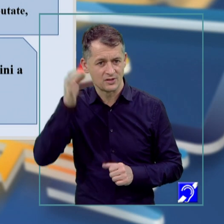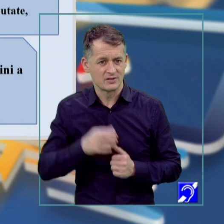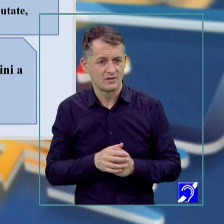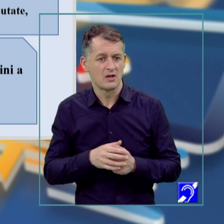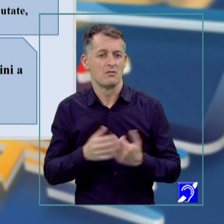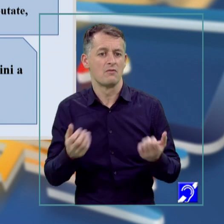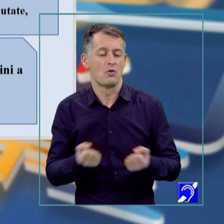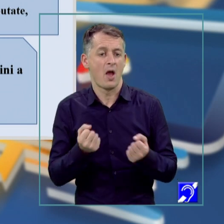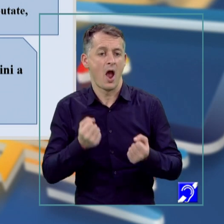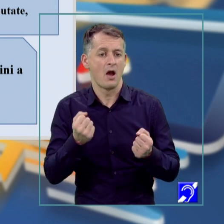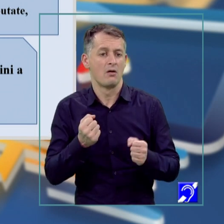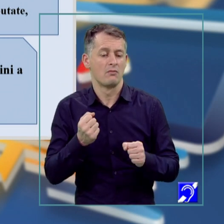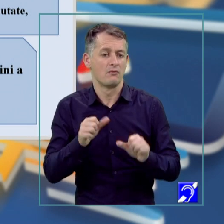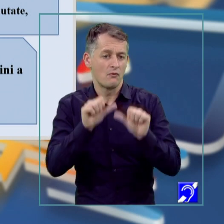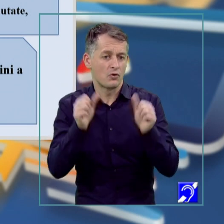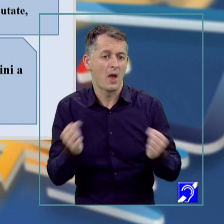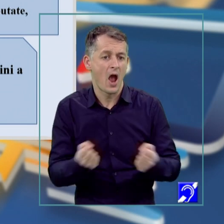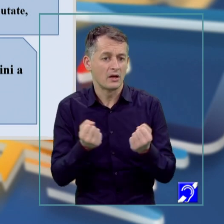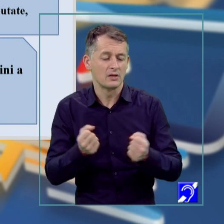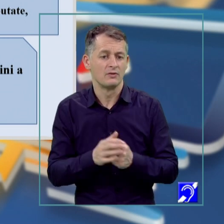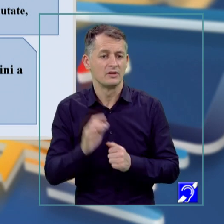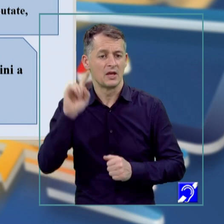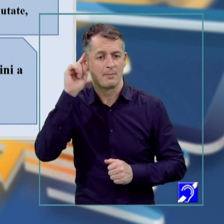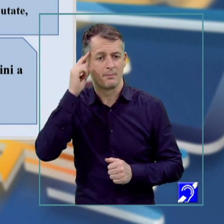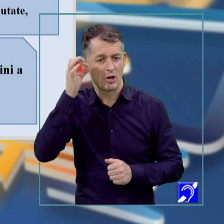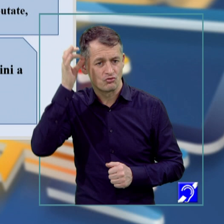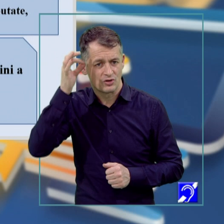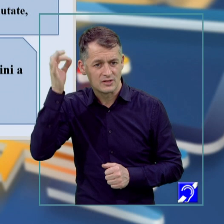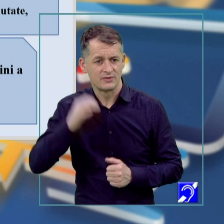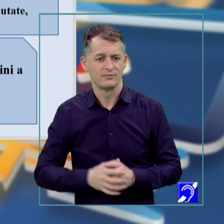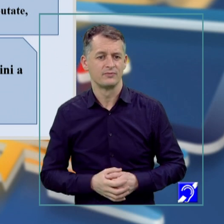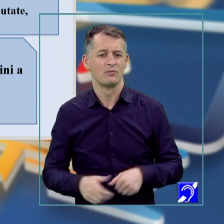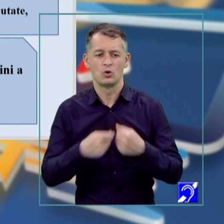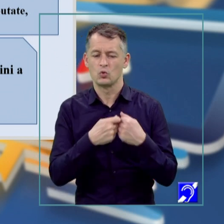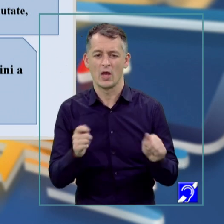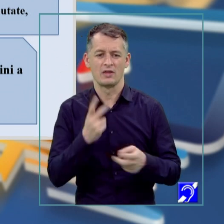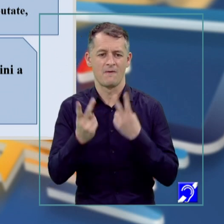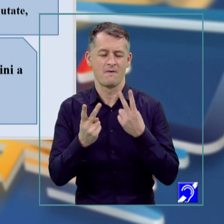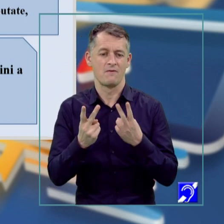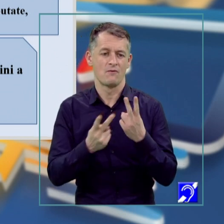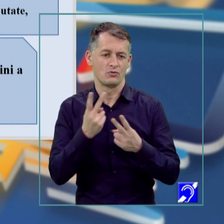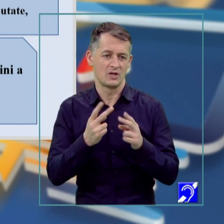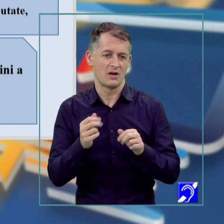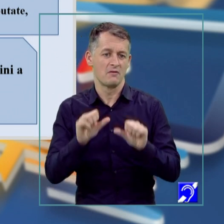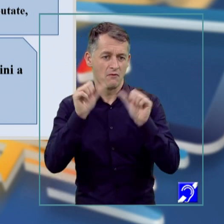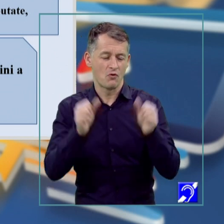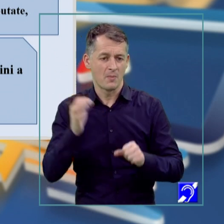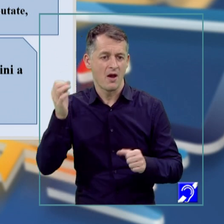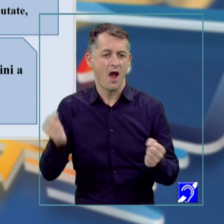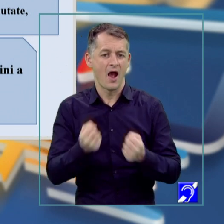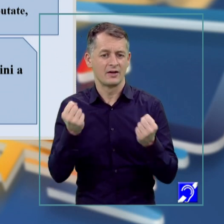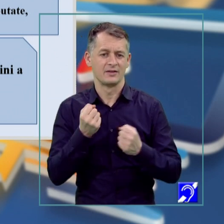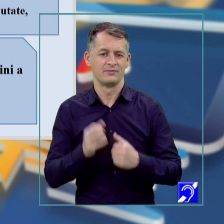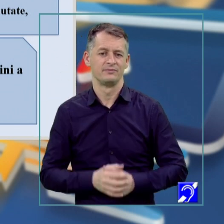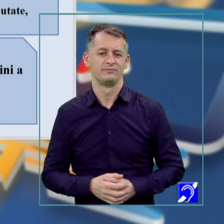activă de imaginație, formă activă, formă activă, toate sunt forme active. Imaginația reproductivă vedem